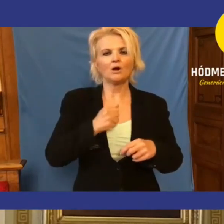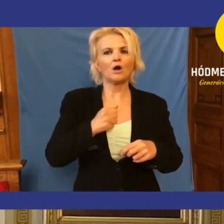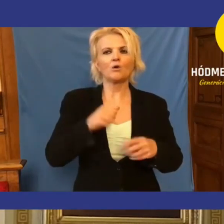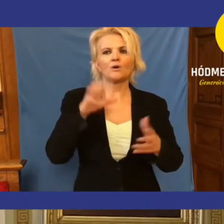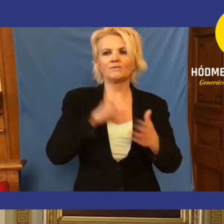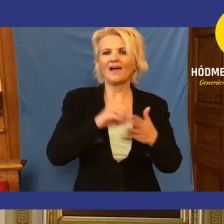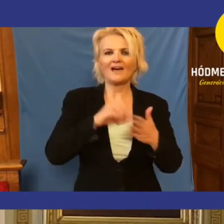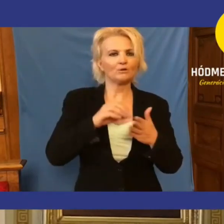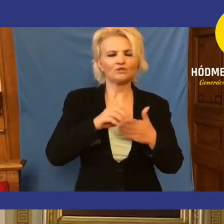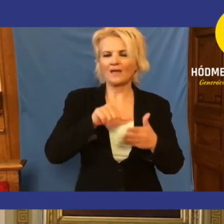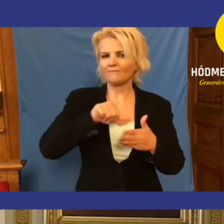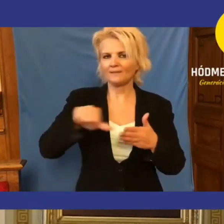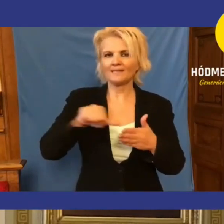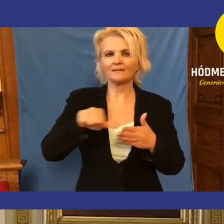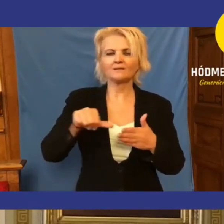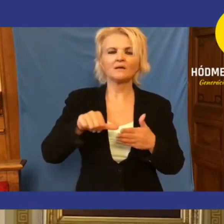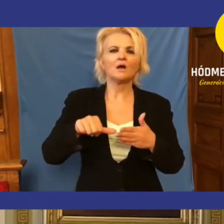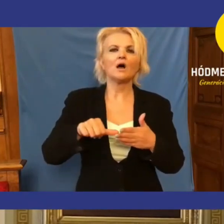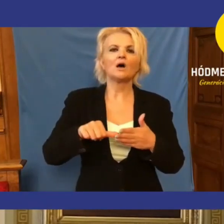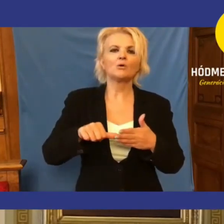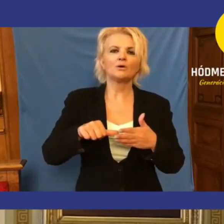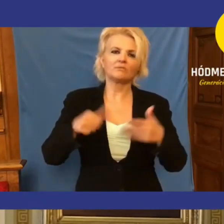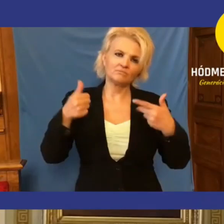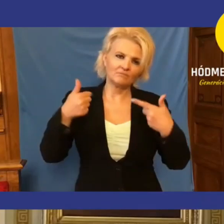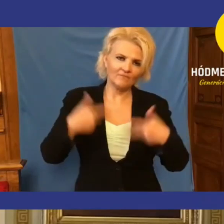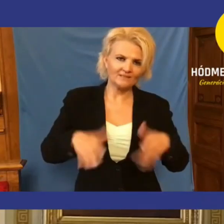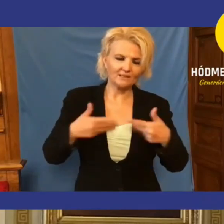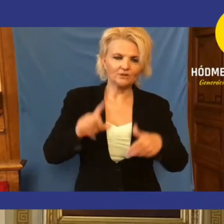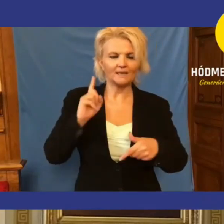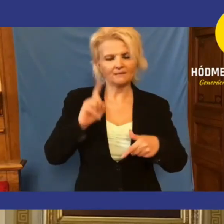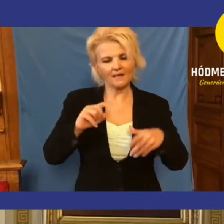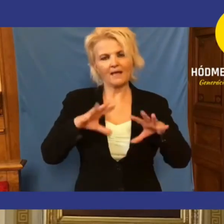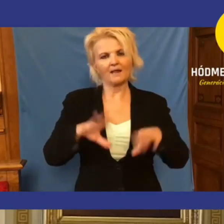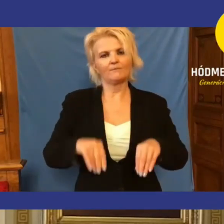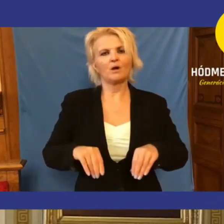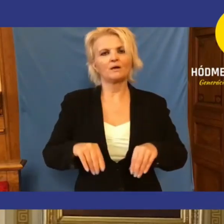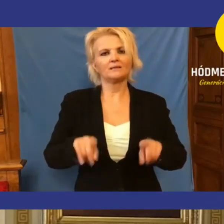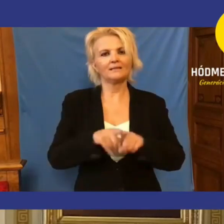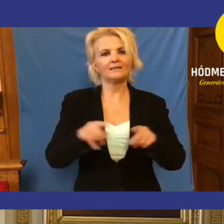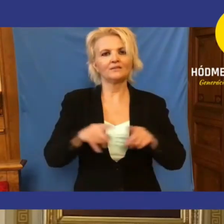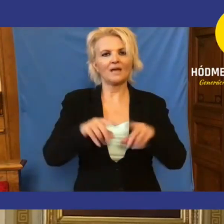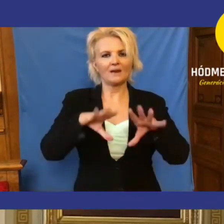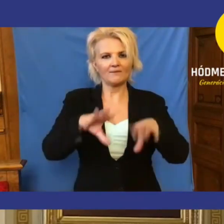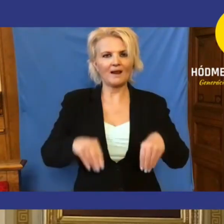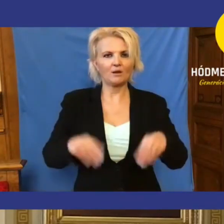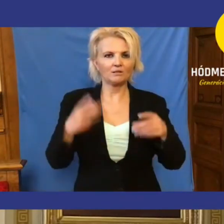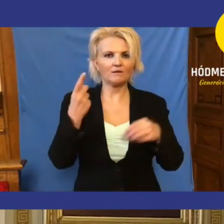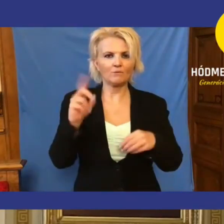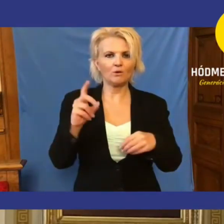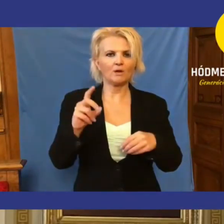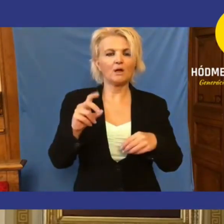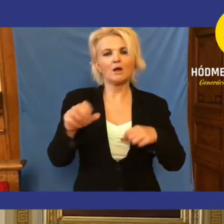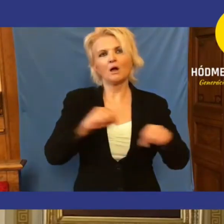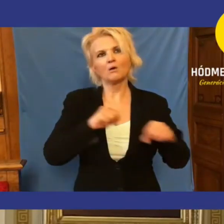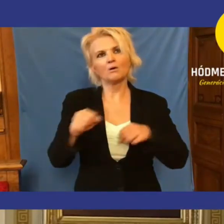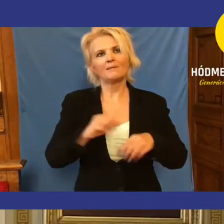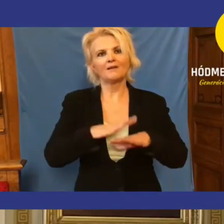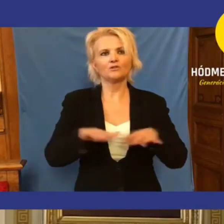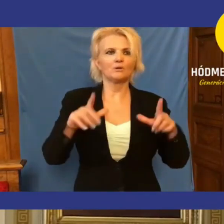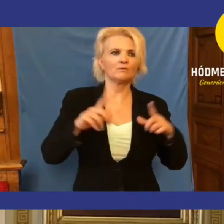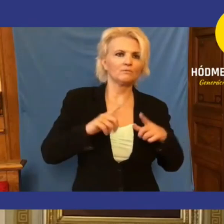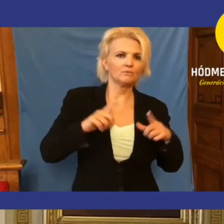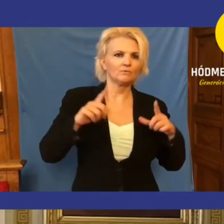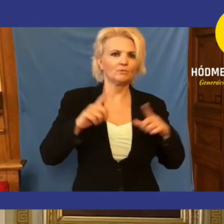fizet neki, ő benyeli az egészet veszteségbe. Még így is elvállalta volna, hogy megcsinálja ezt a projektet. És a kormányzat csak ül, csak vár,